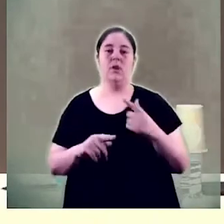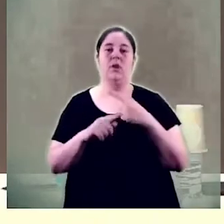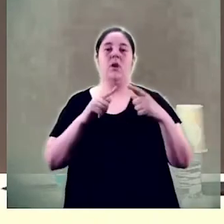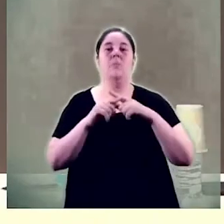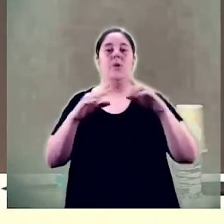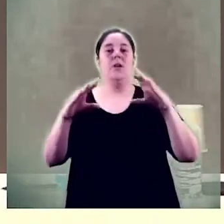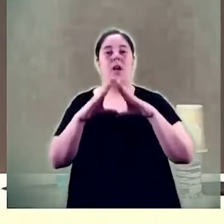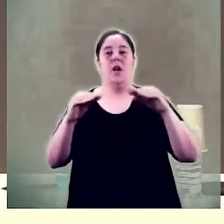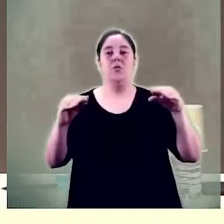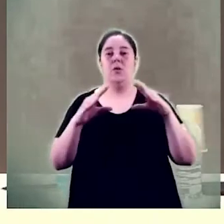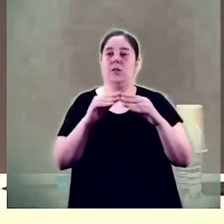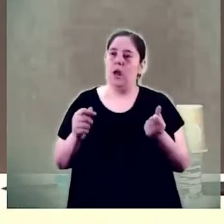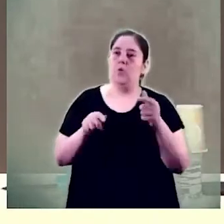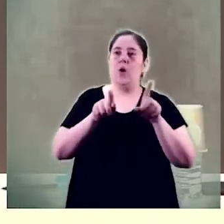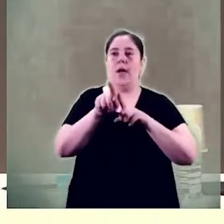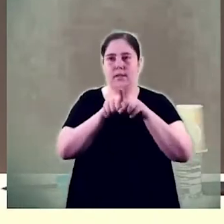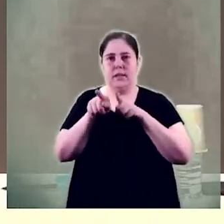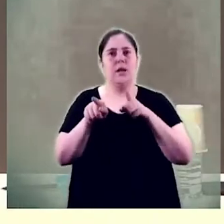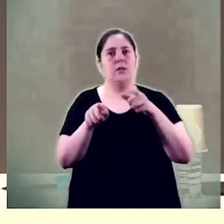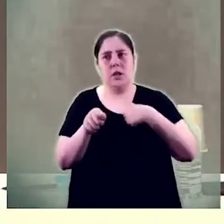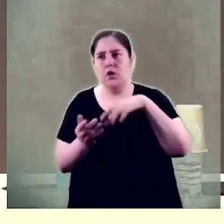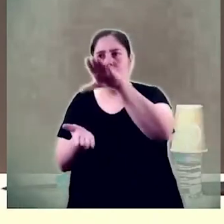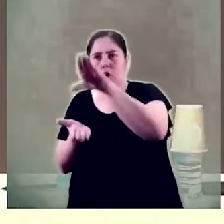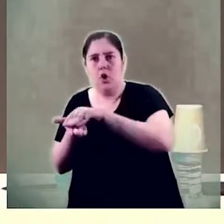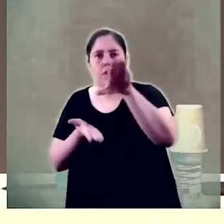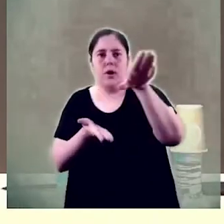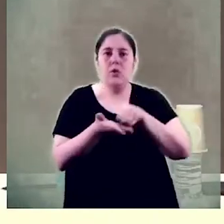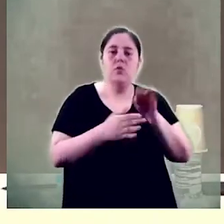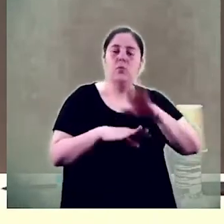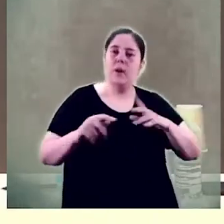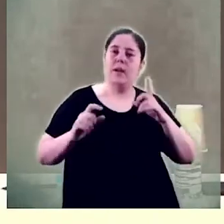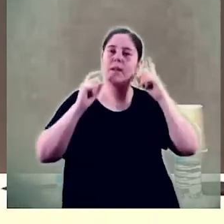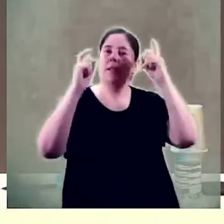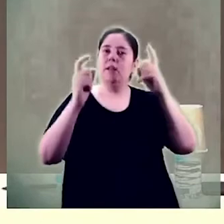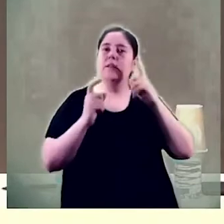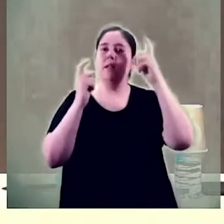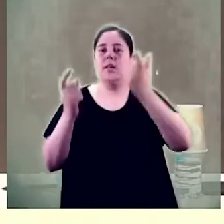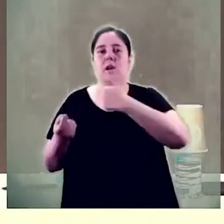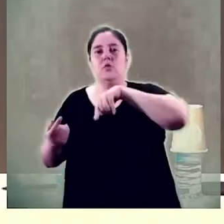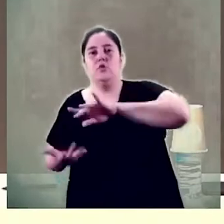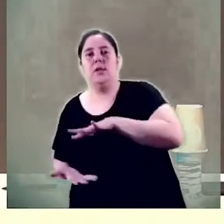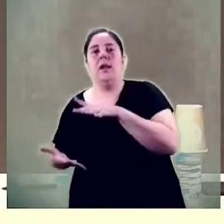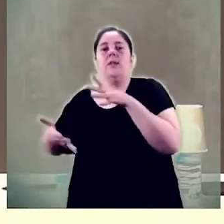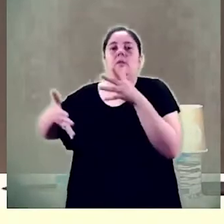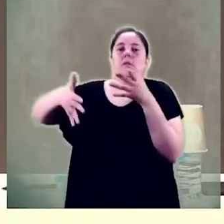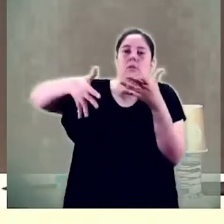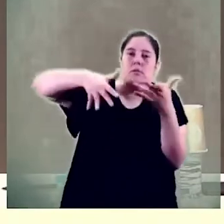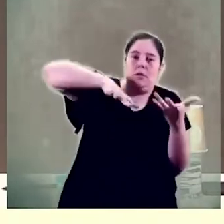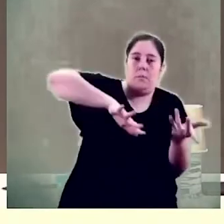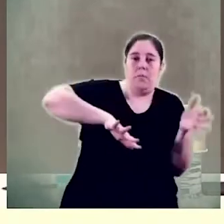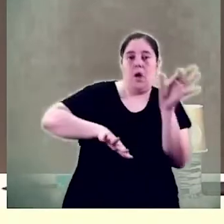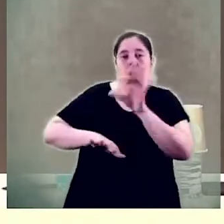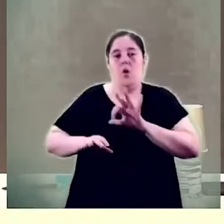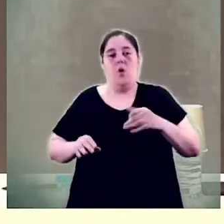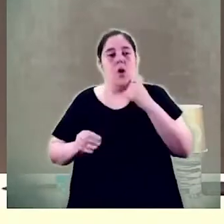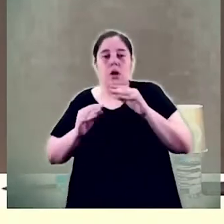hi havia algunes crítiques cap a la universitat i les recullo i intentarem veure si les podem canviar